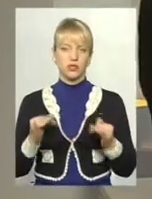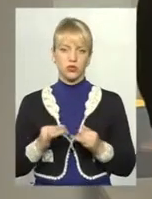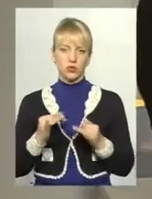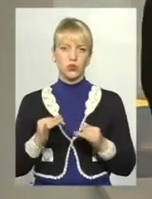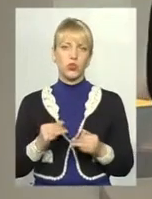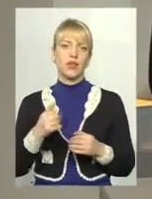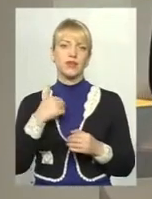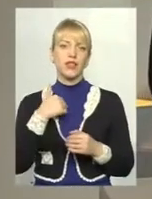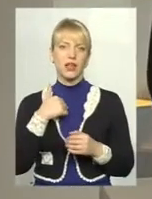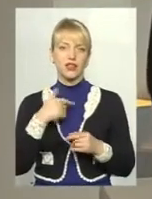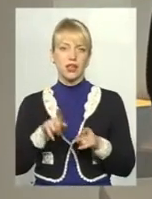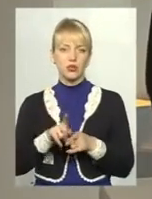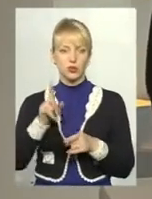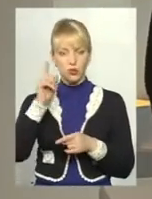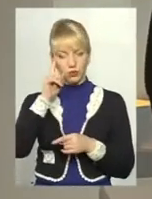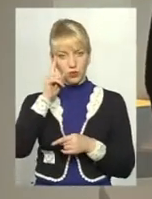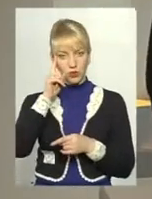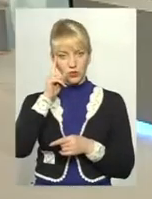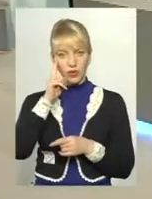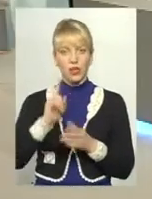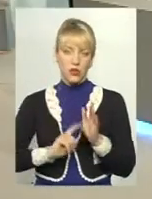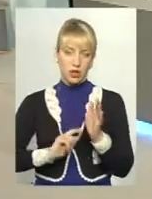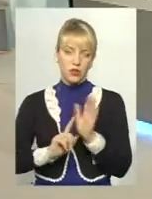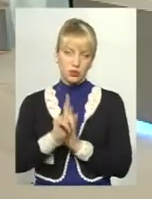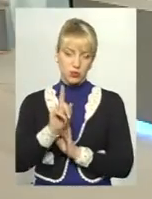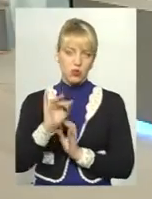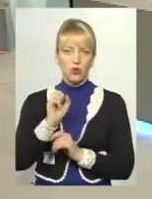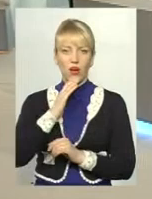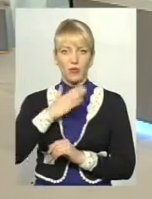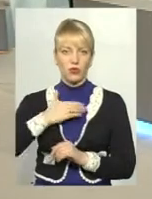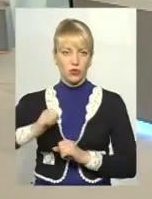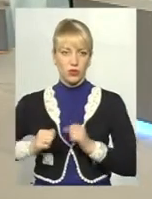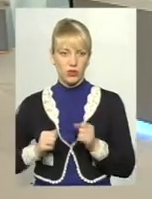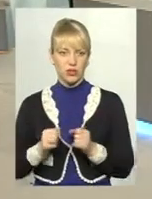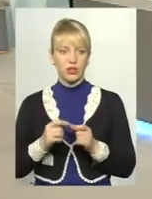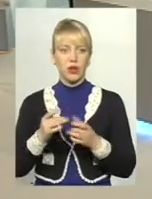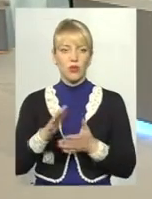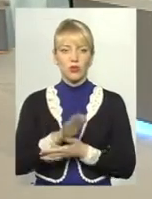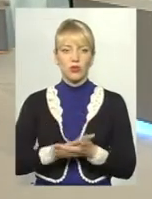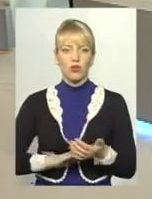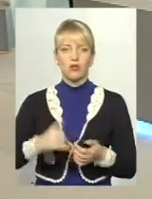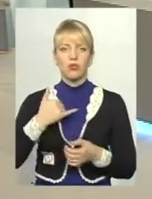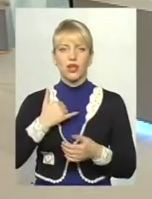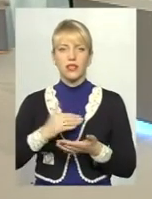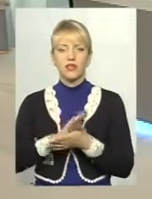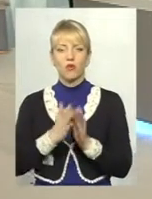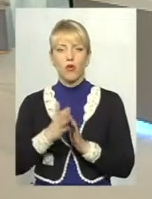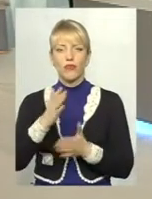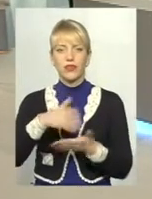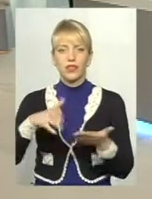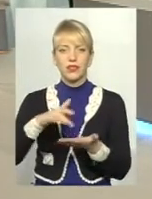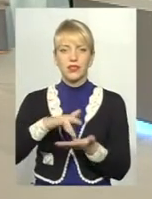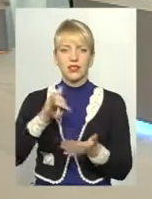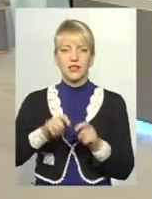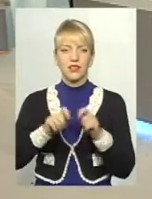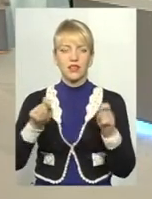Я так думаю, розпочну, а колеги продовжать. У нас сьогодні дійсно в умовах децентралізації відкриваються